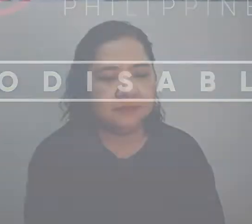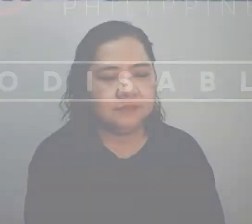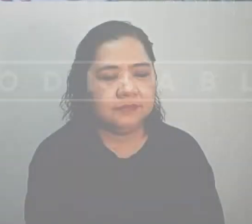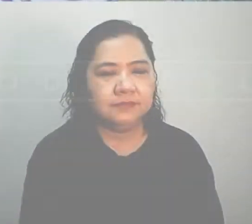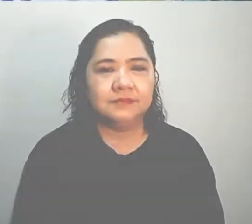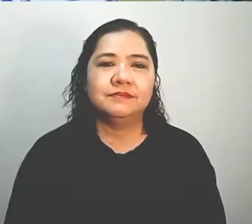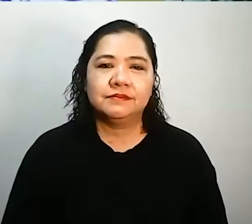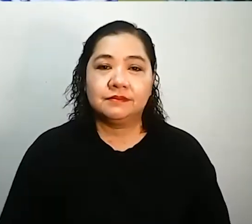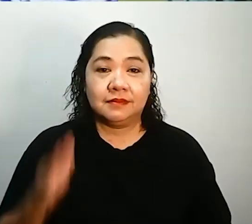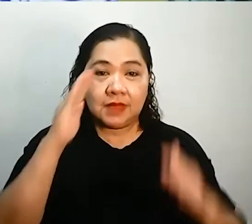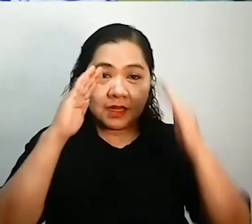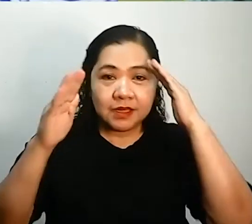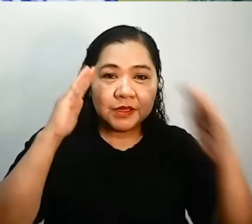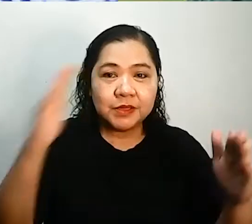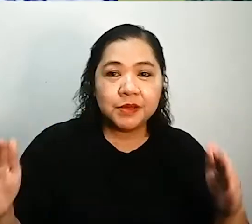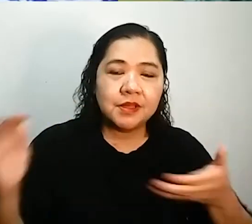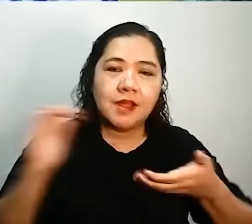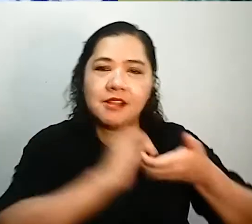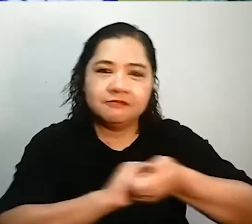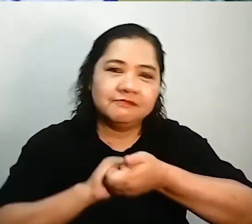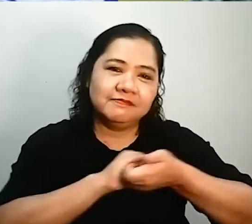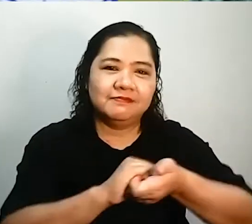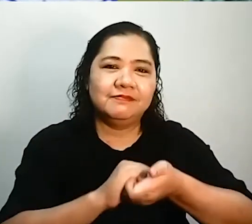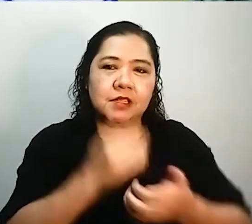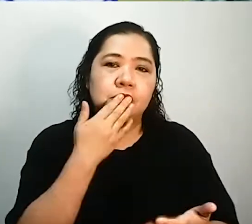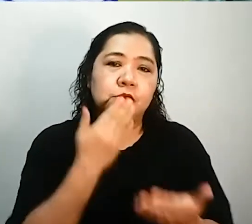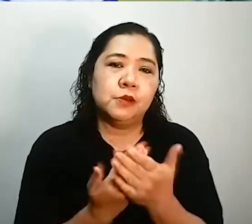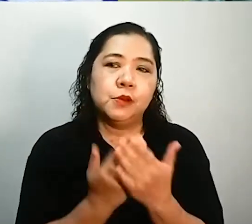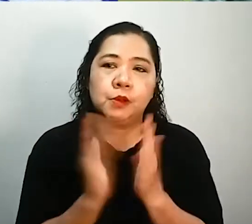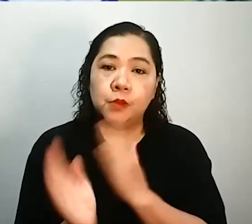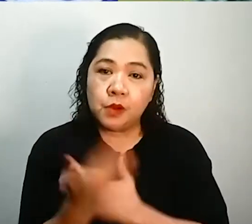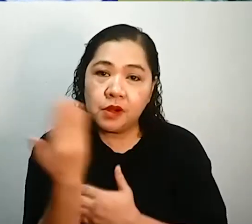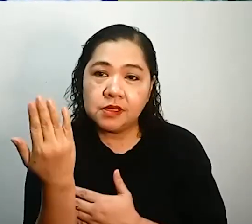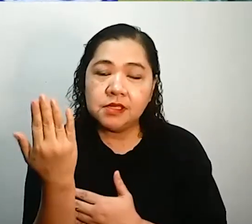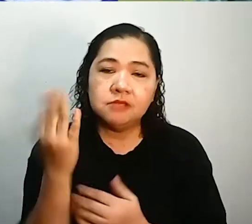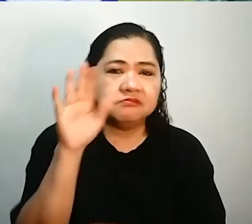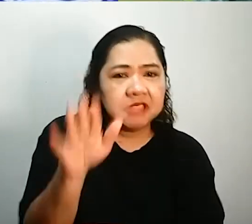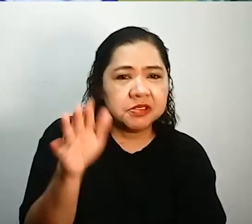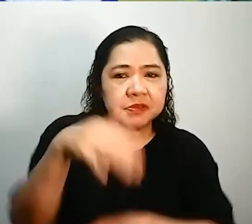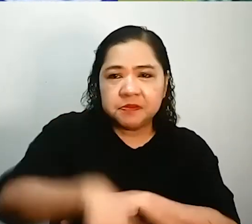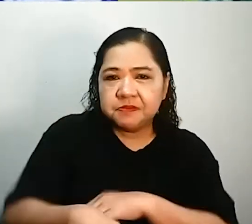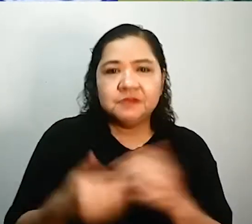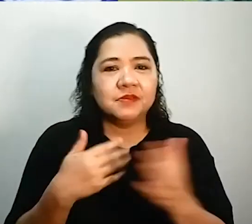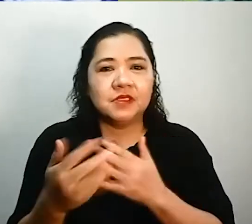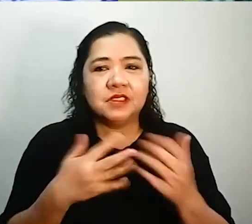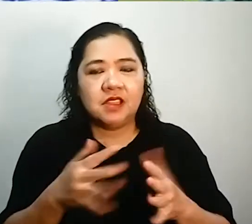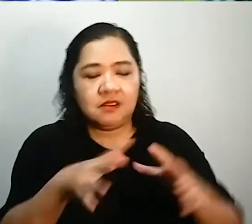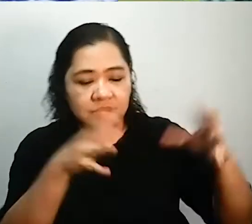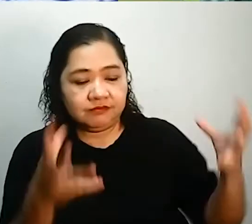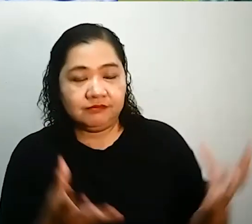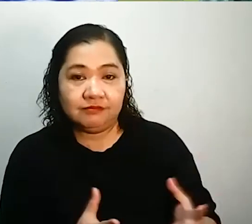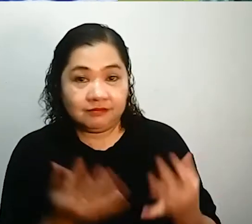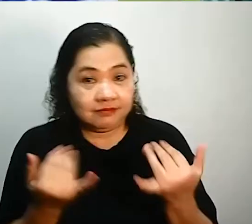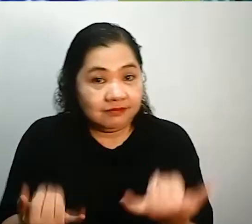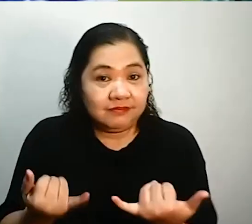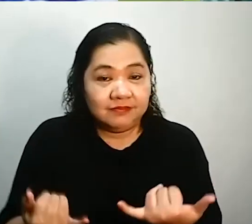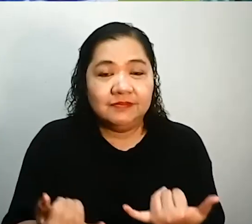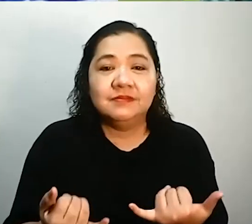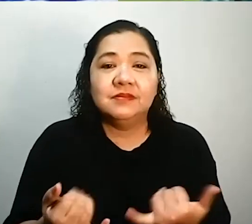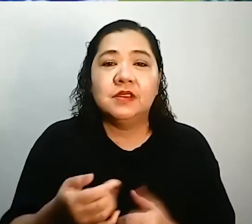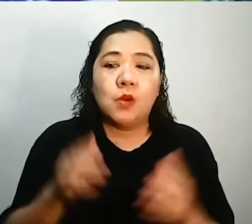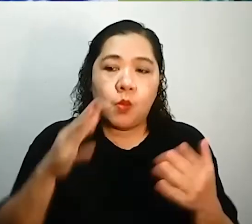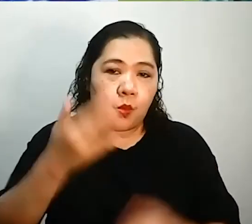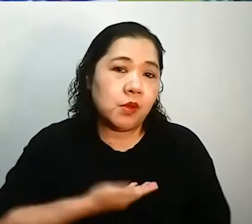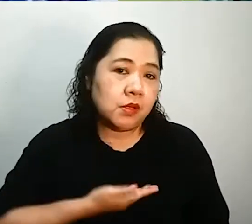Hello po mga kaagapay. Good morning, good afternoon, good evening. Saan man po kayo sa mundo, welcome sa programang God is